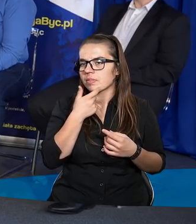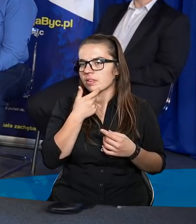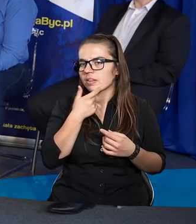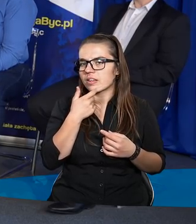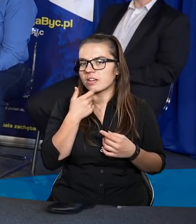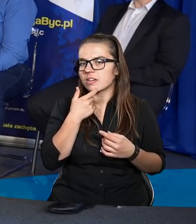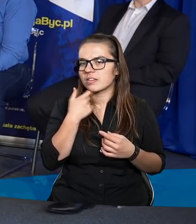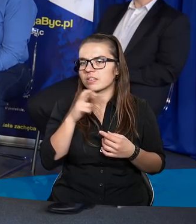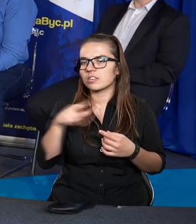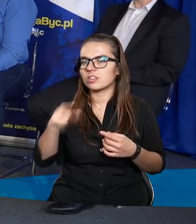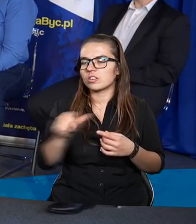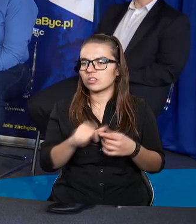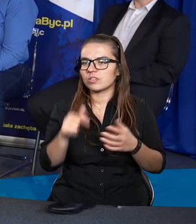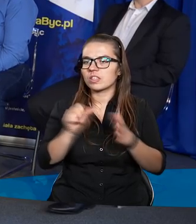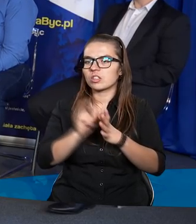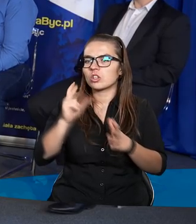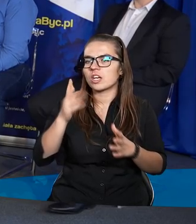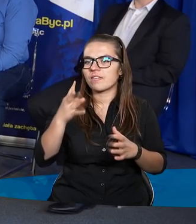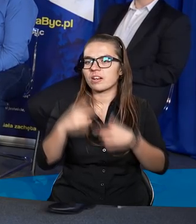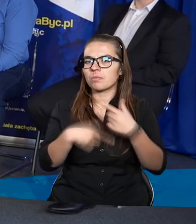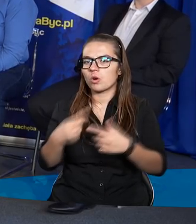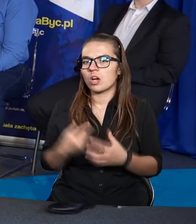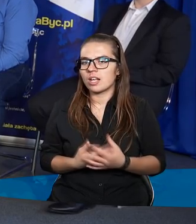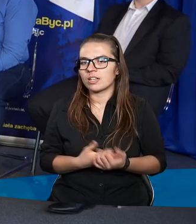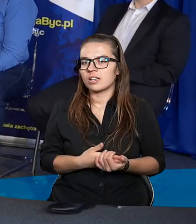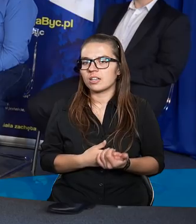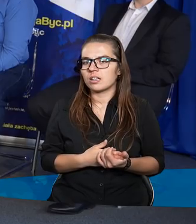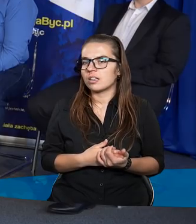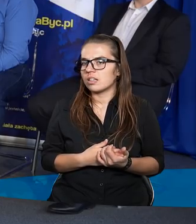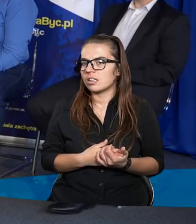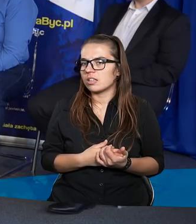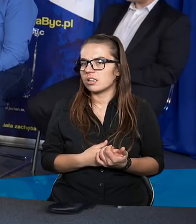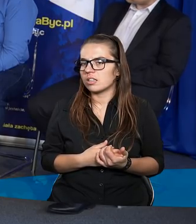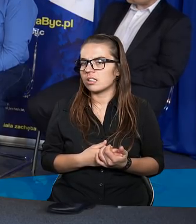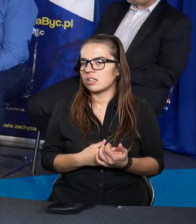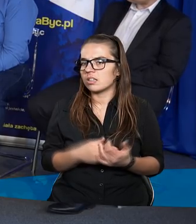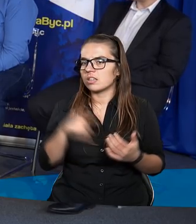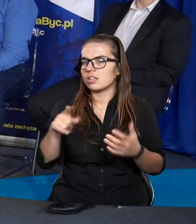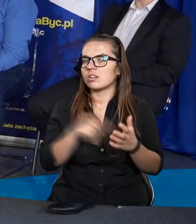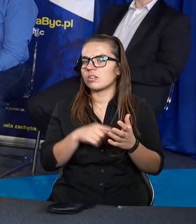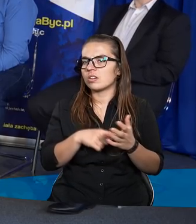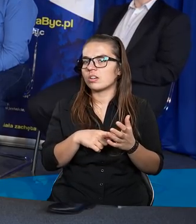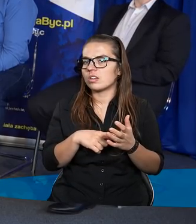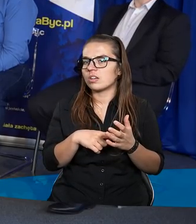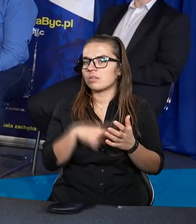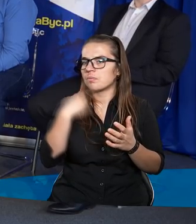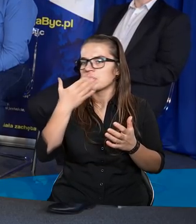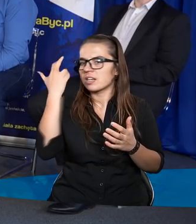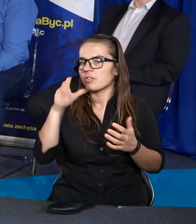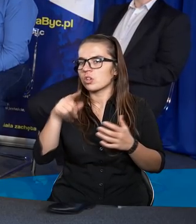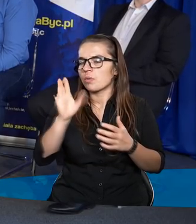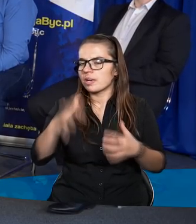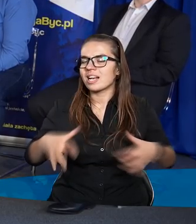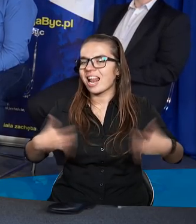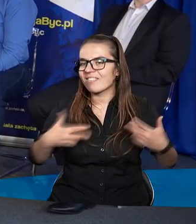właśnie przekleństwo do trzeciego i czwartego pokolenia. Gdyby przyjrzeć się samym tym słowom, które tam są wypowiedziane, ja nie wiem, czy to będzie